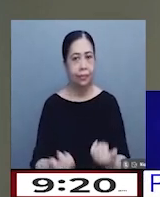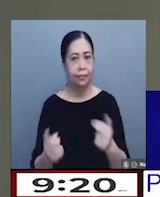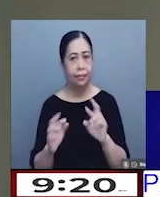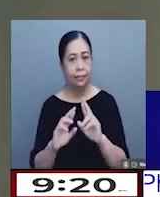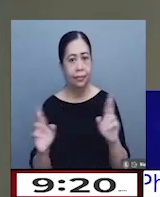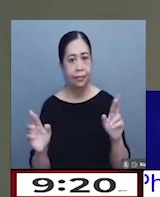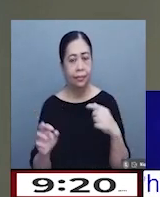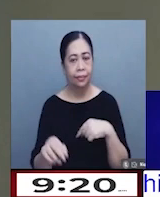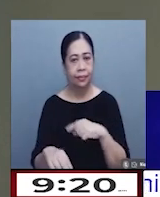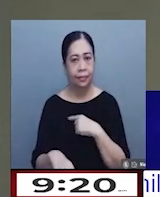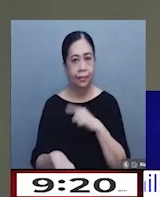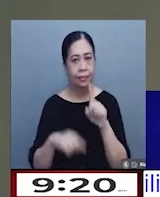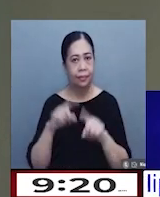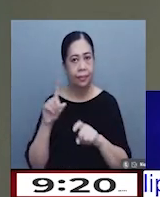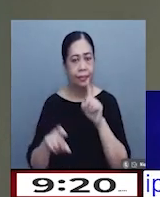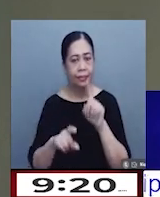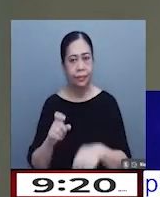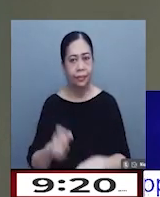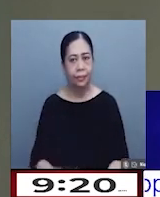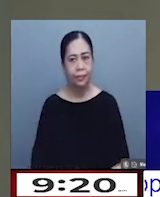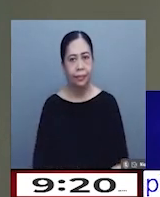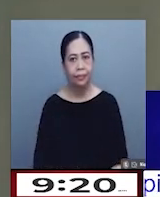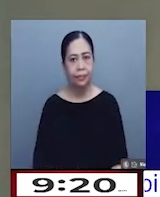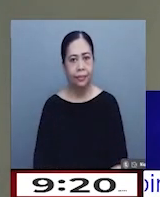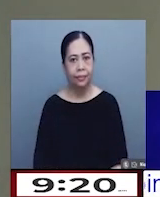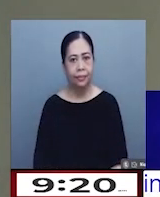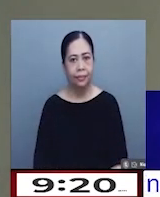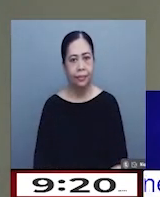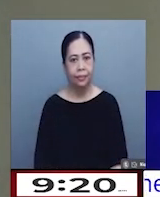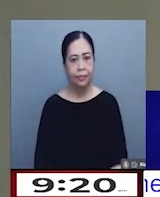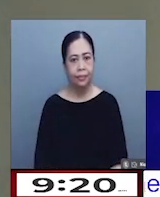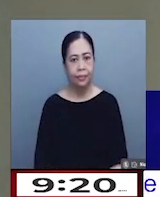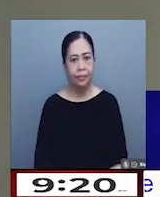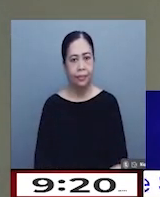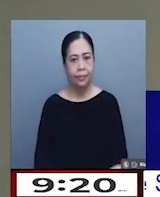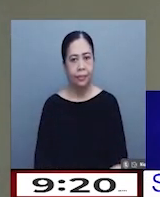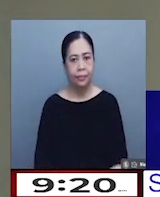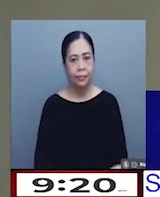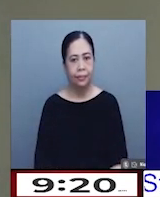para sa ating question and answer. Yes? Ma'am Keisha?